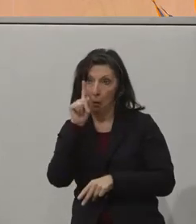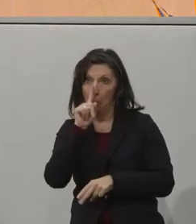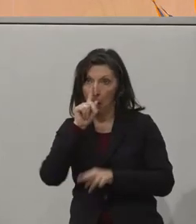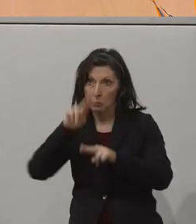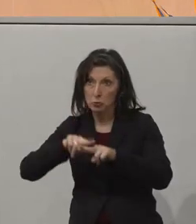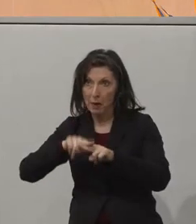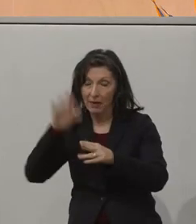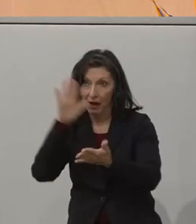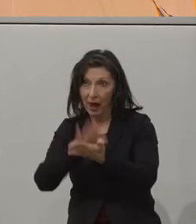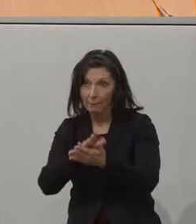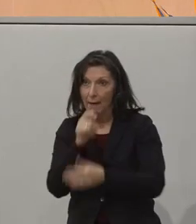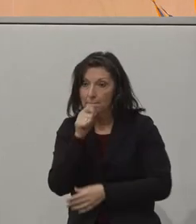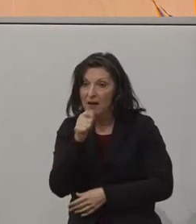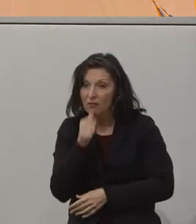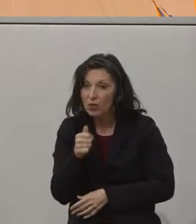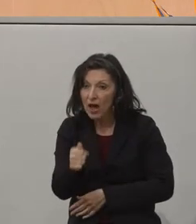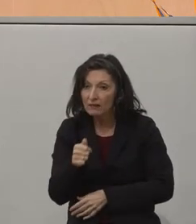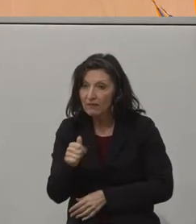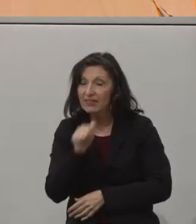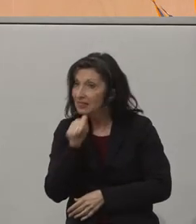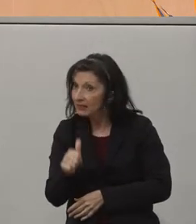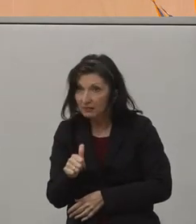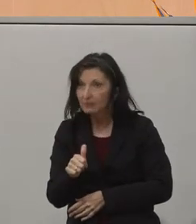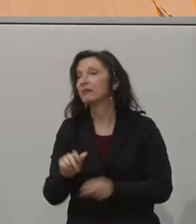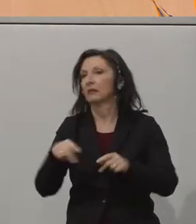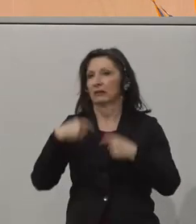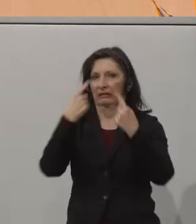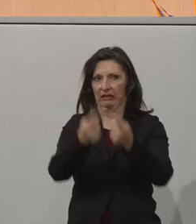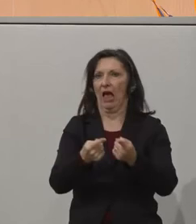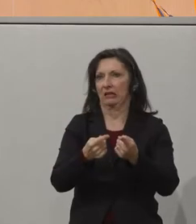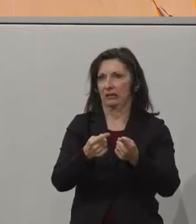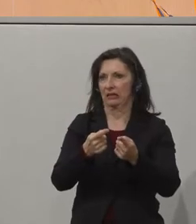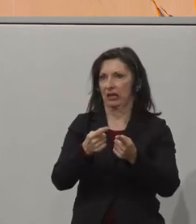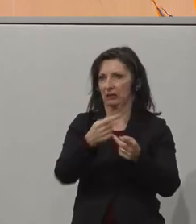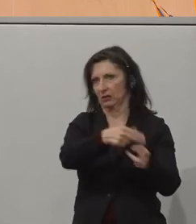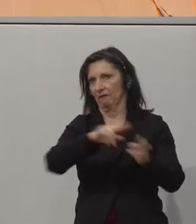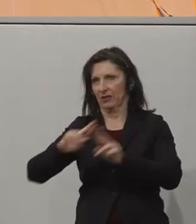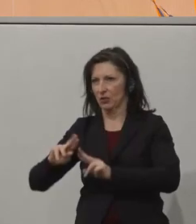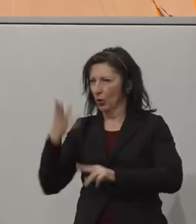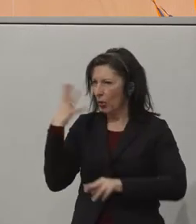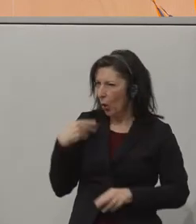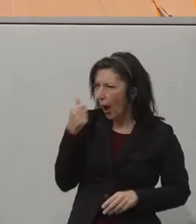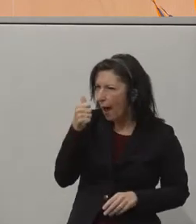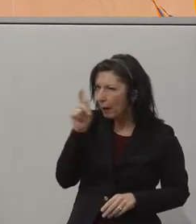funktioniert mit dem Mikro einschalten wir nicht. Schalten wir schnell weiter und kommen dann wieder zurück. Ein kleiner Versuch noch.